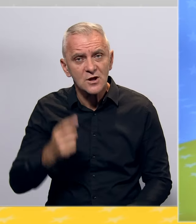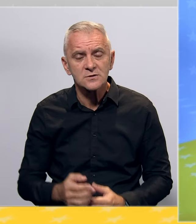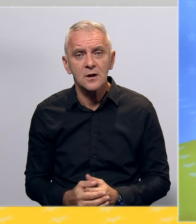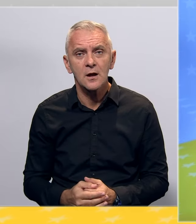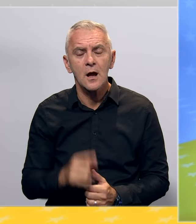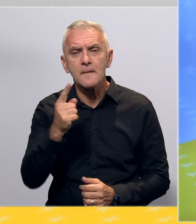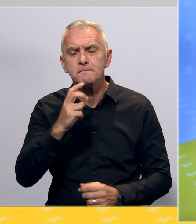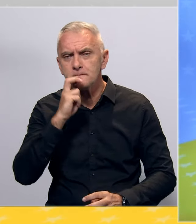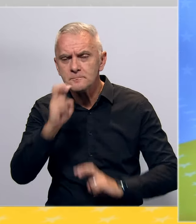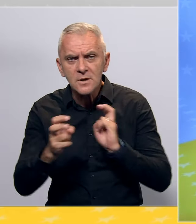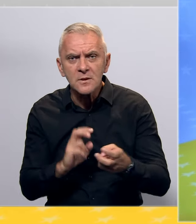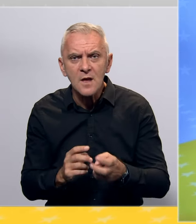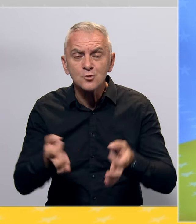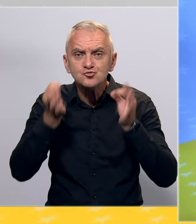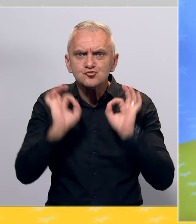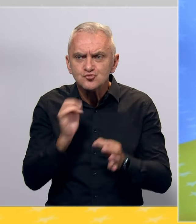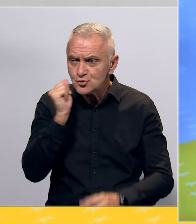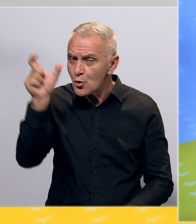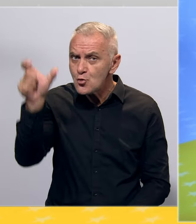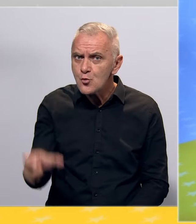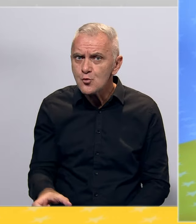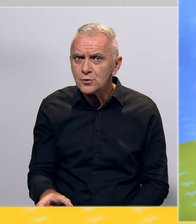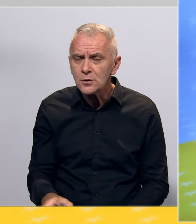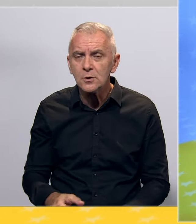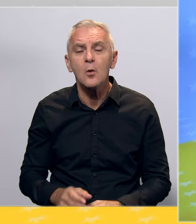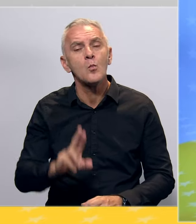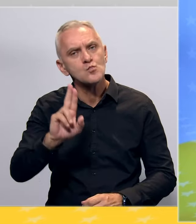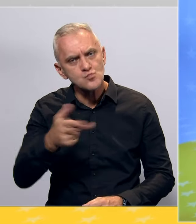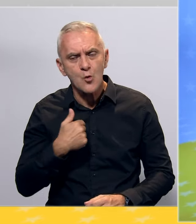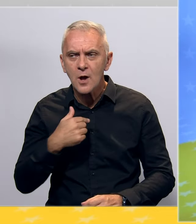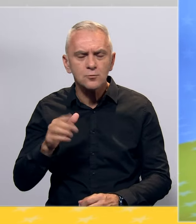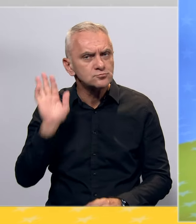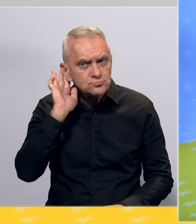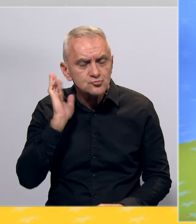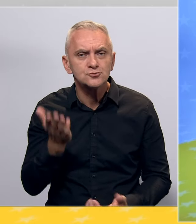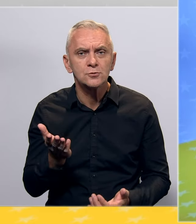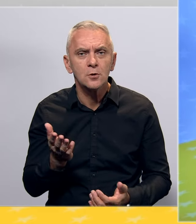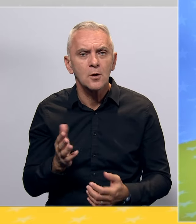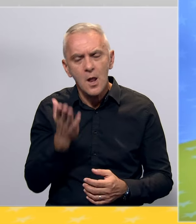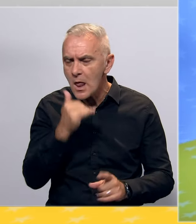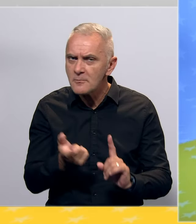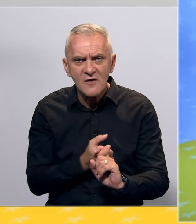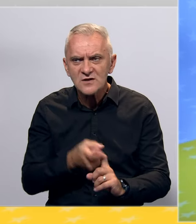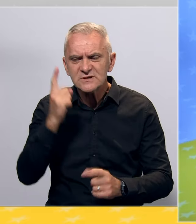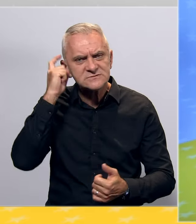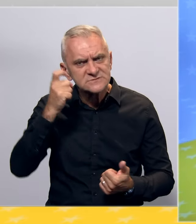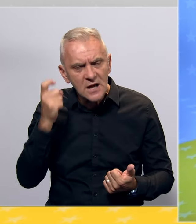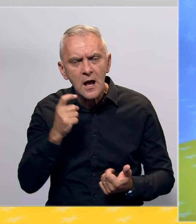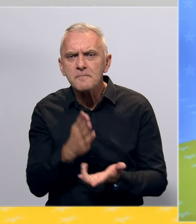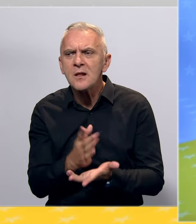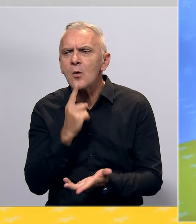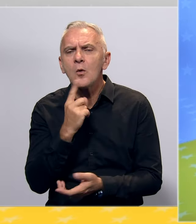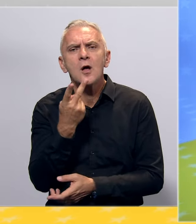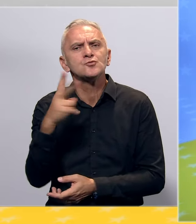sugestije stručnih ljudi, kompetentnih ljudi moramo slušati bez obzira na njihovu stranačku ili bilo koju